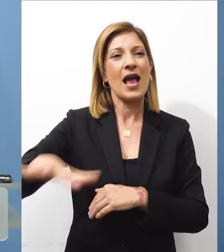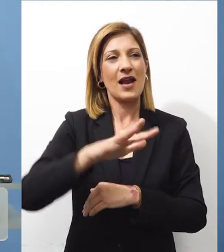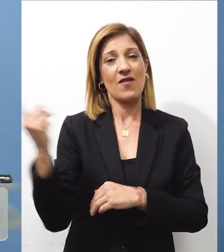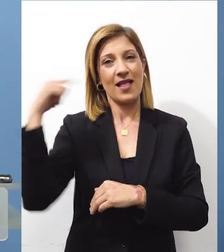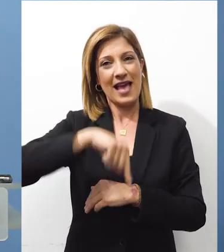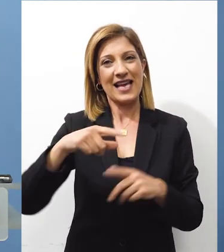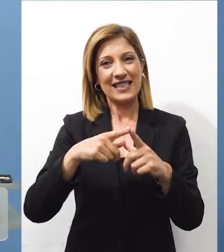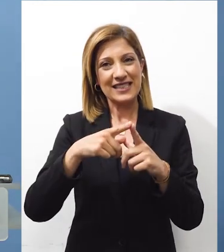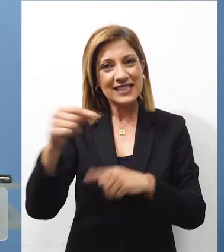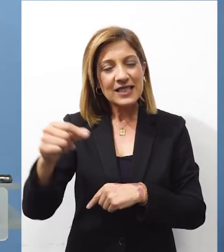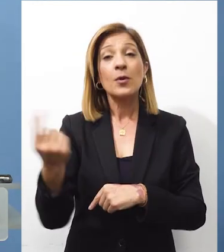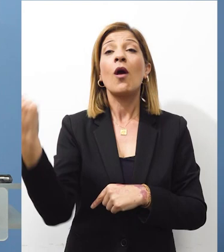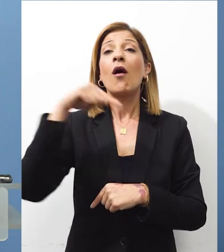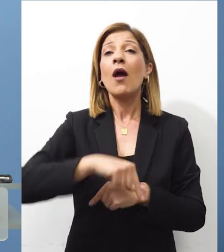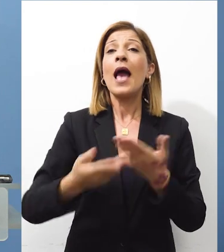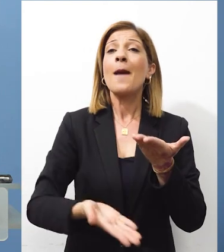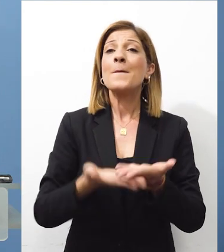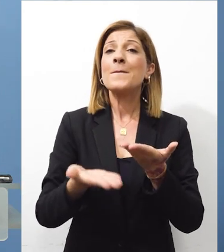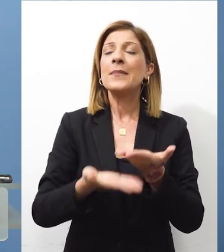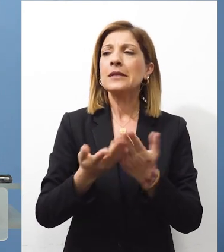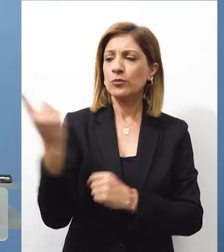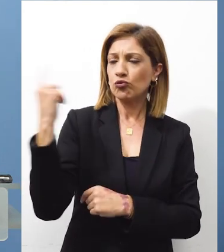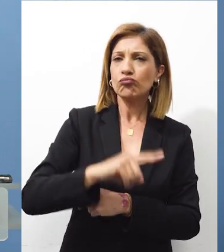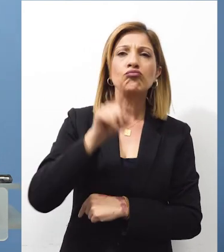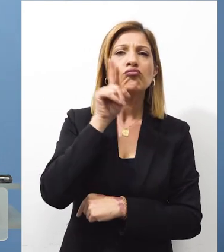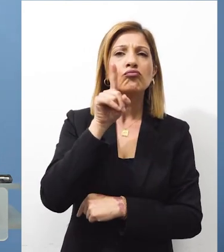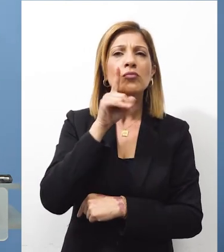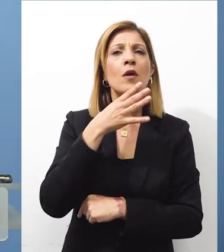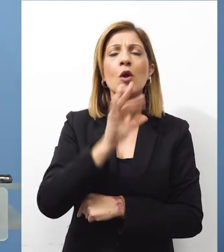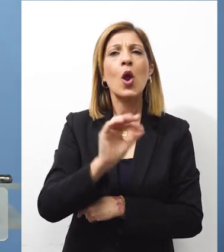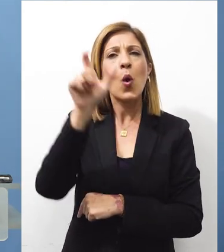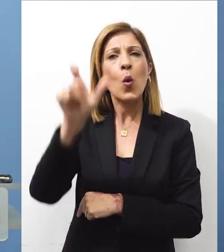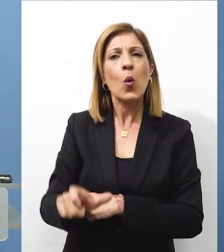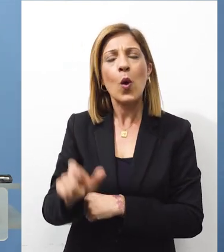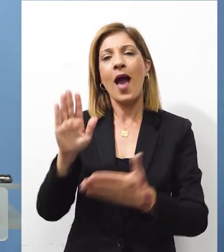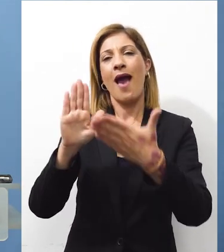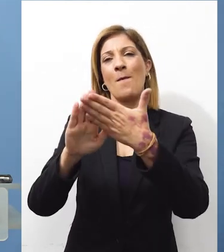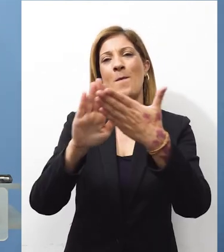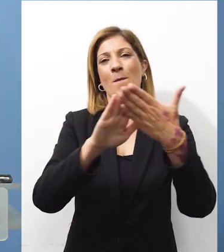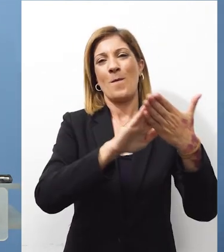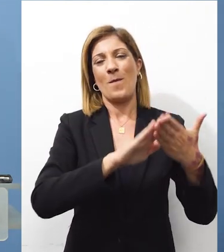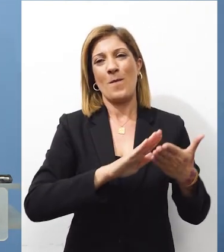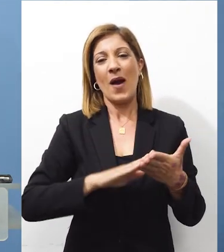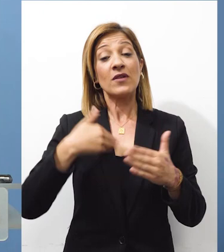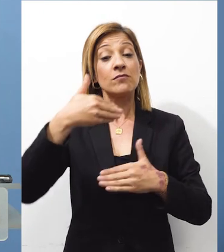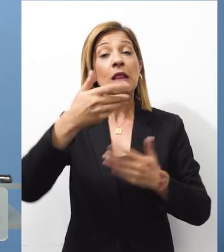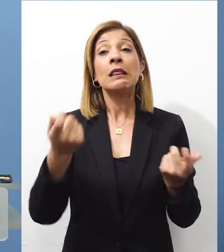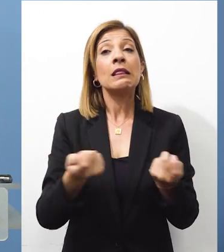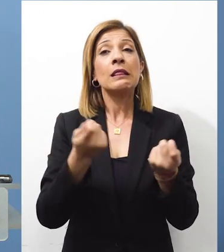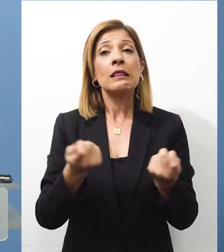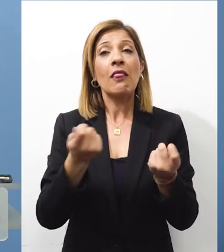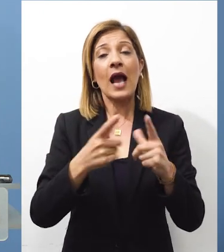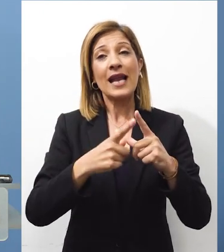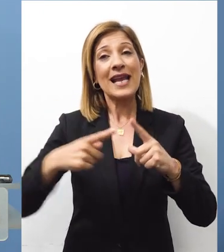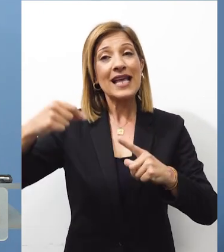Εμμυράτων. Η επίσκεψη αυτή ήταν εντός του πλαισίου των διμερών επαφών αξιολόγησης των επόμενων βημάτων